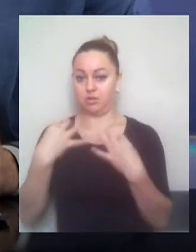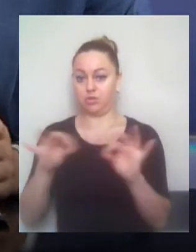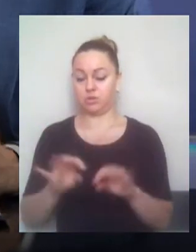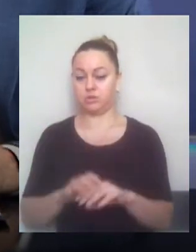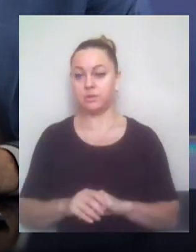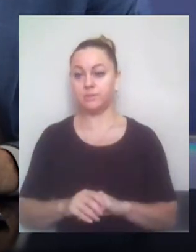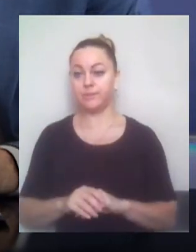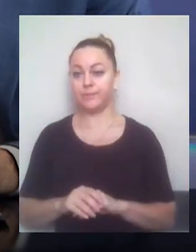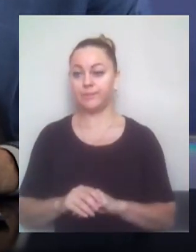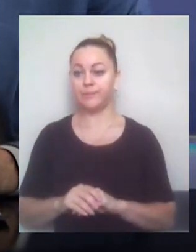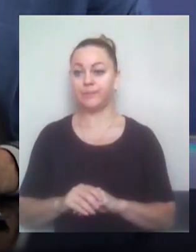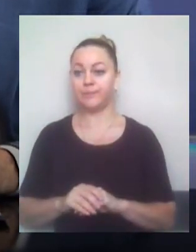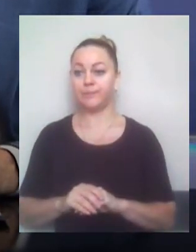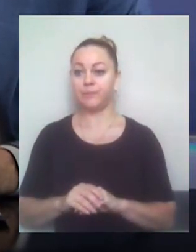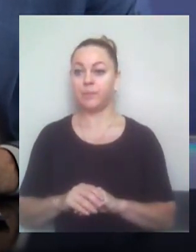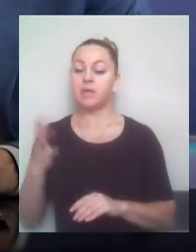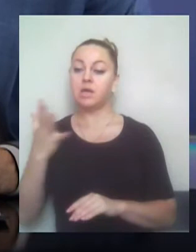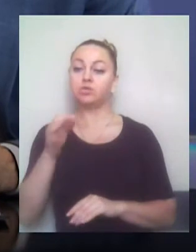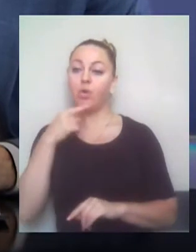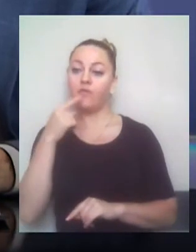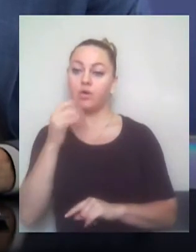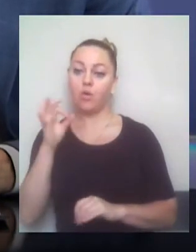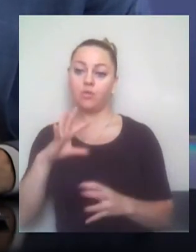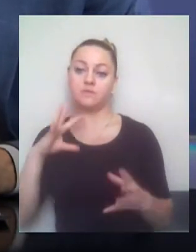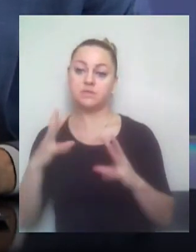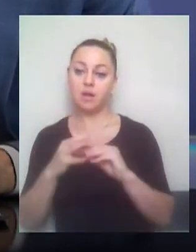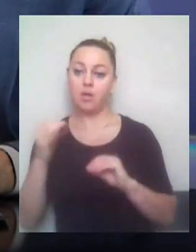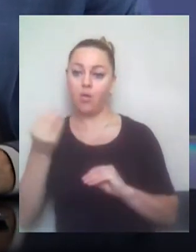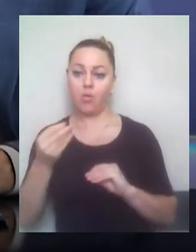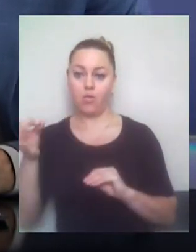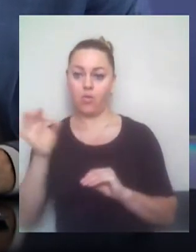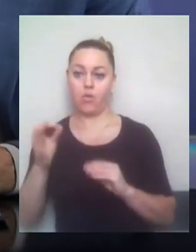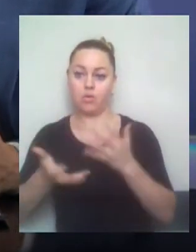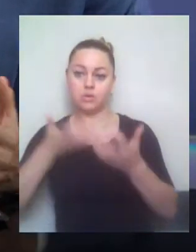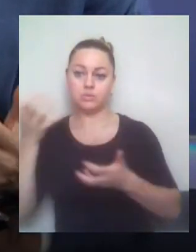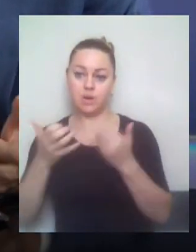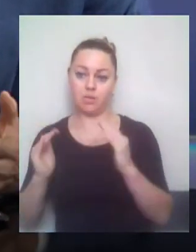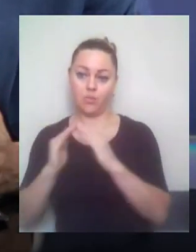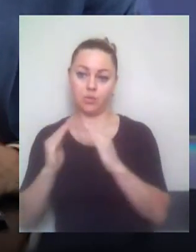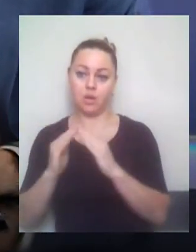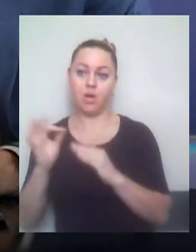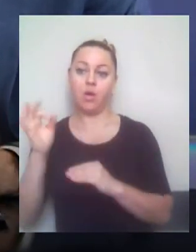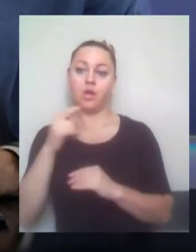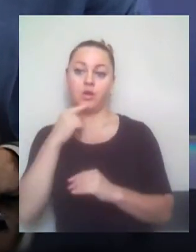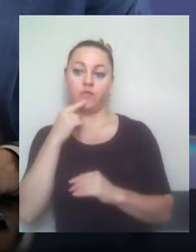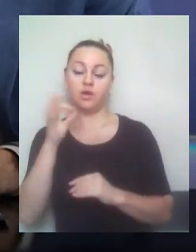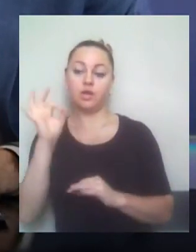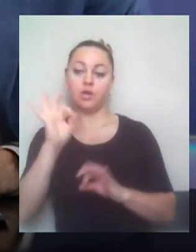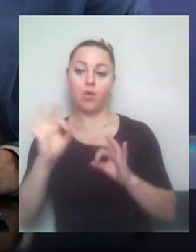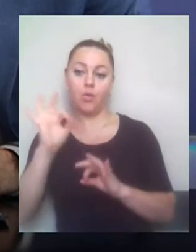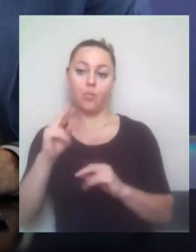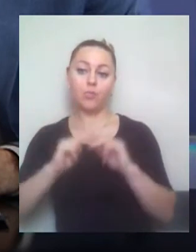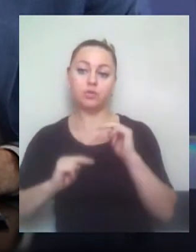Пане Олегу, а якщо говорити загалом не лише про розбирання осього будинку, а про будівництво нового будинку, що там